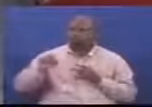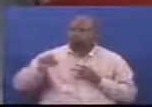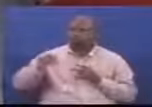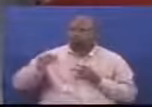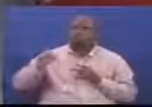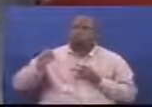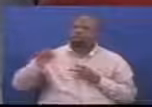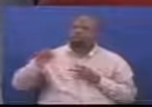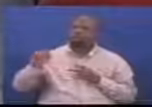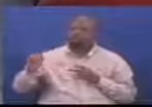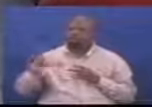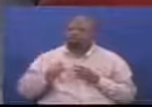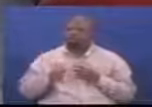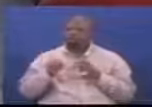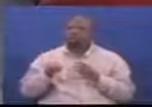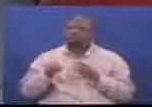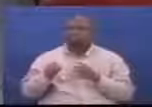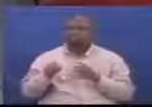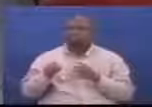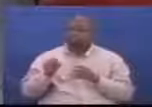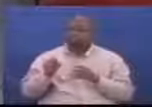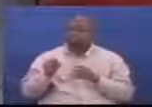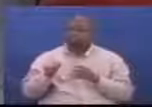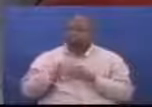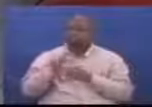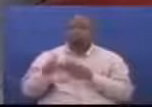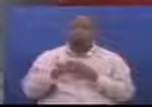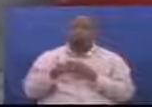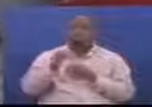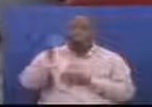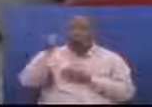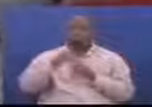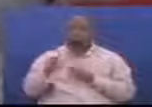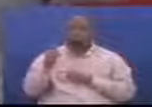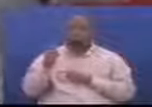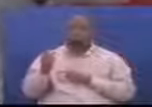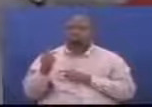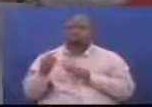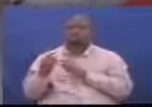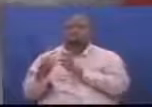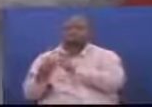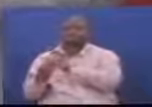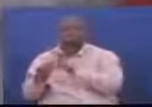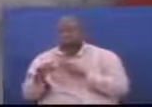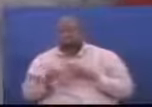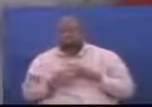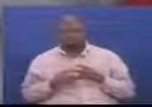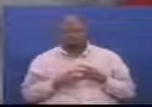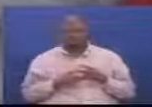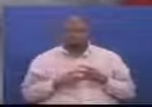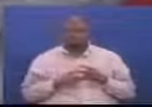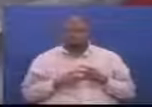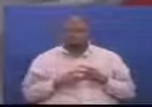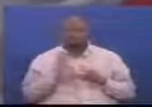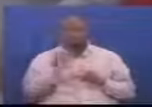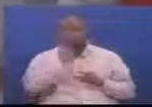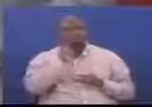Sayona Hivyo ndo tuta exporti Kurudisha asilimeshina 9 Kuzalisha bidhaza ujenzi Brother